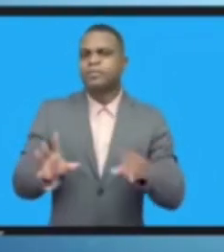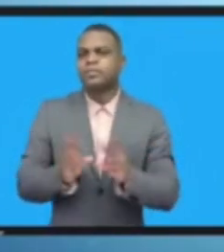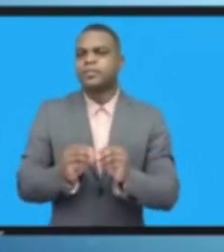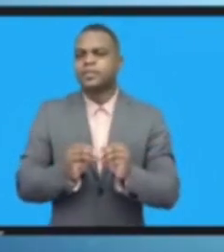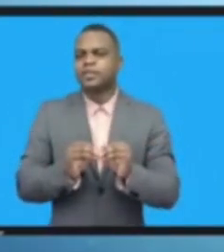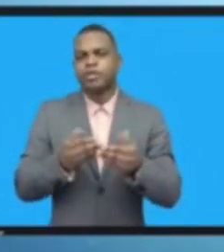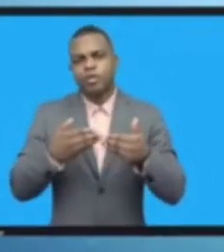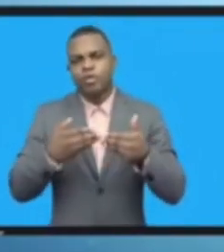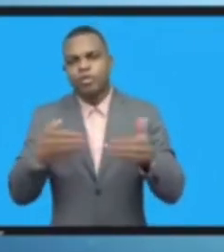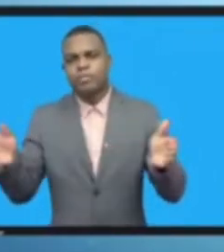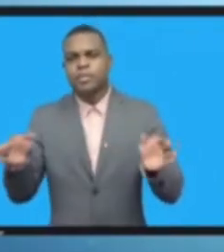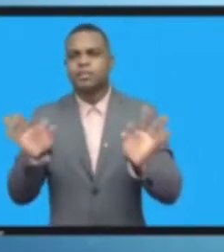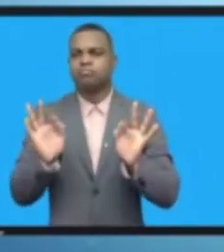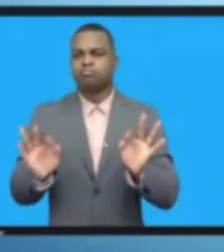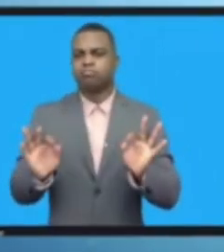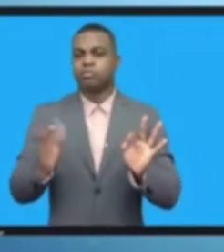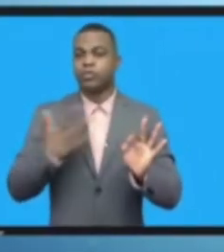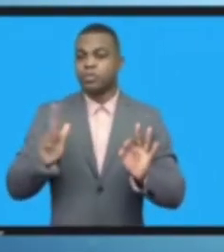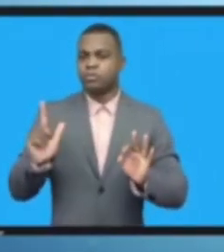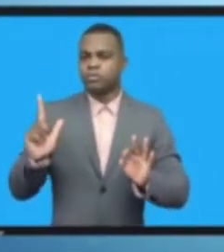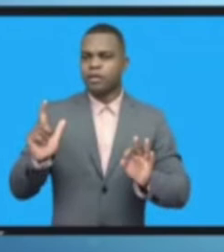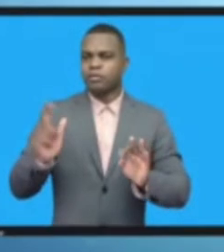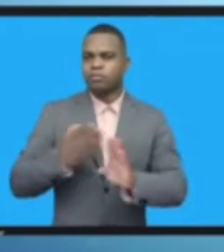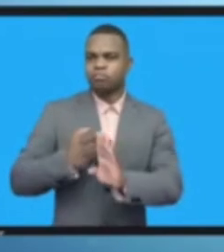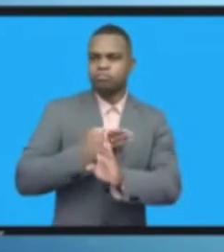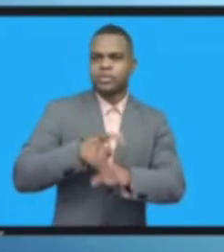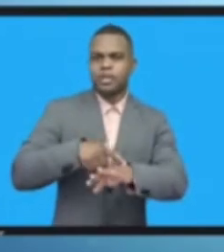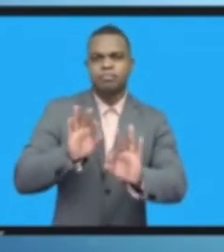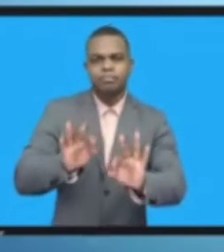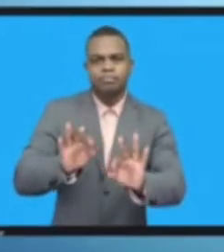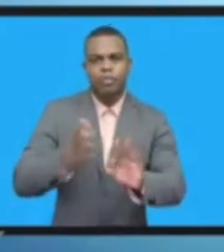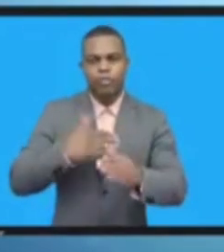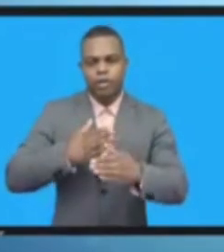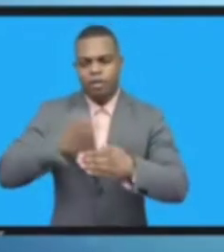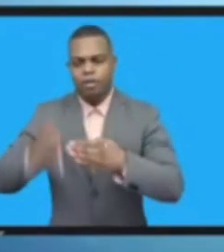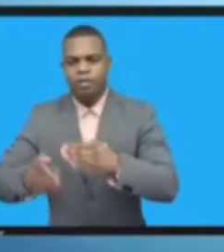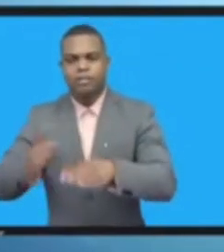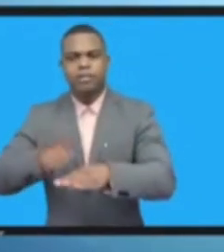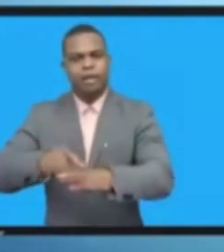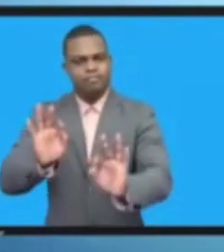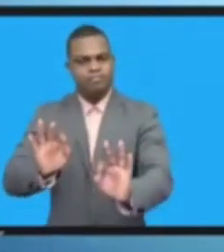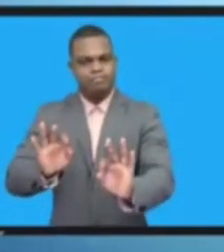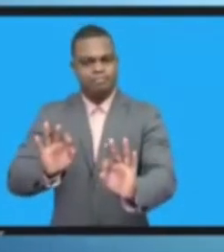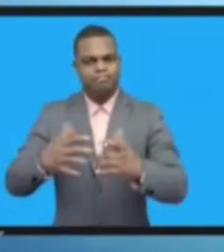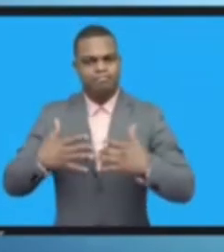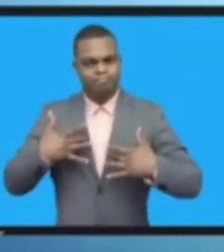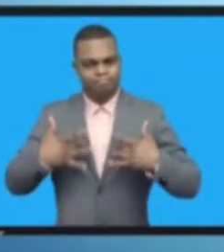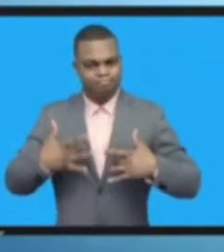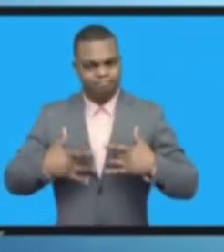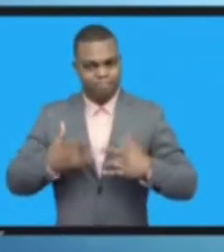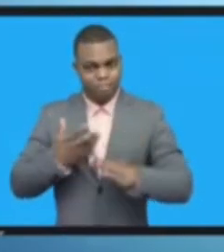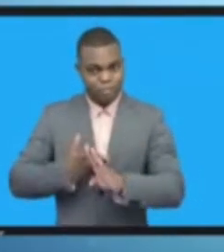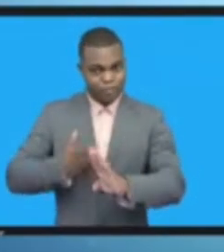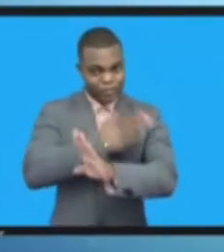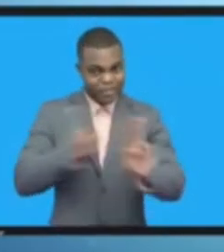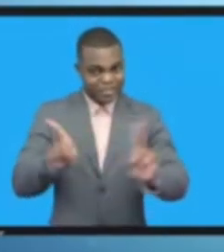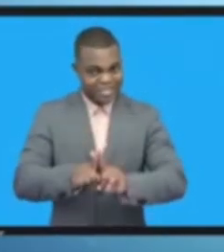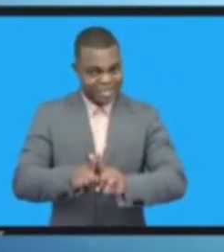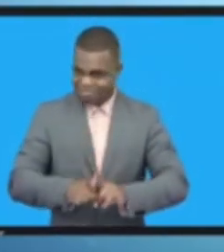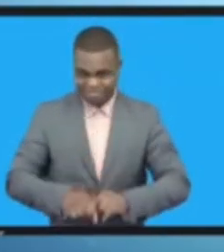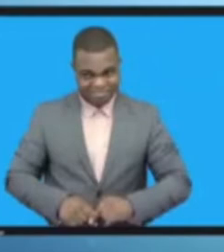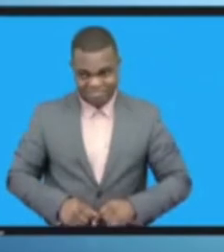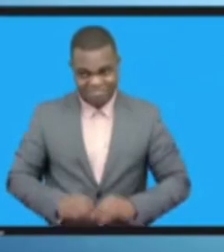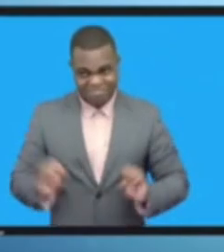وهذا امر رائع في حقيقة الامر الآن سنبدأ في الجلسة الافتتاحية